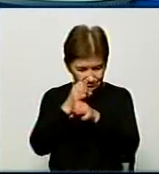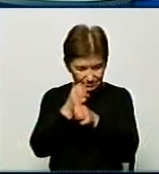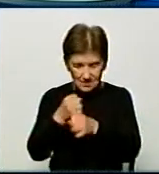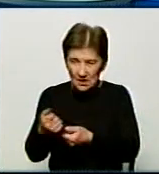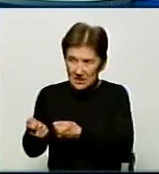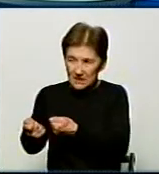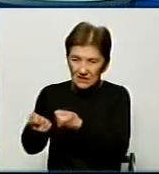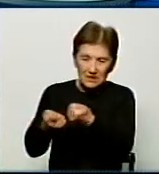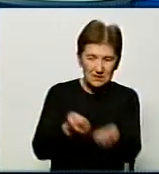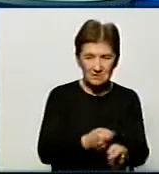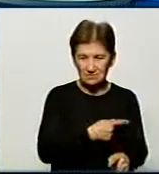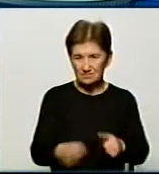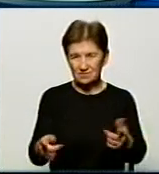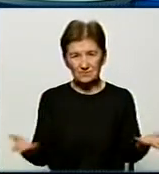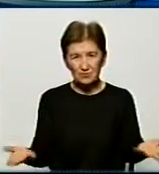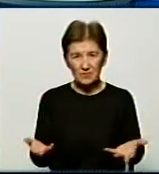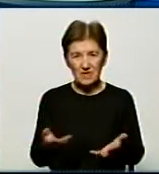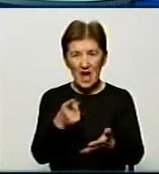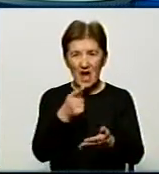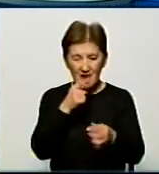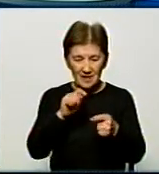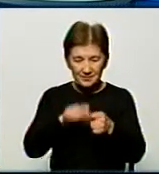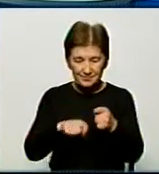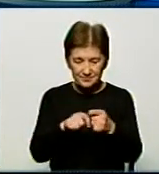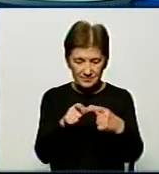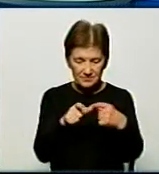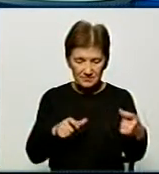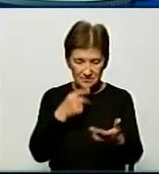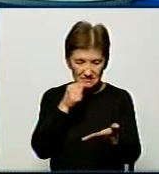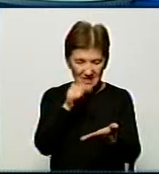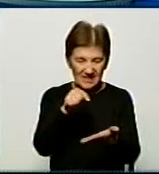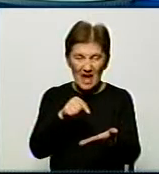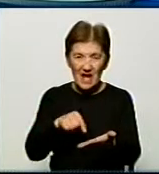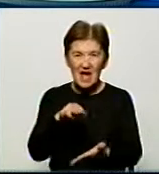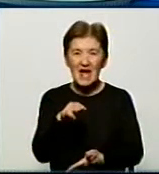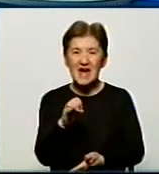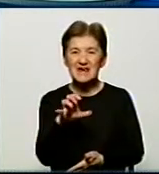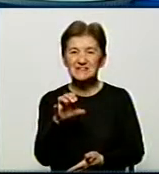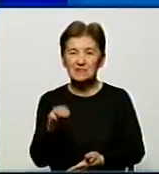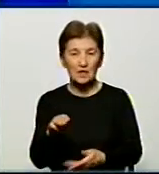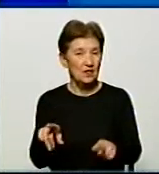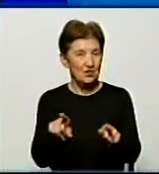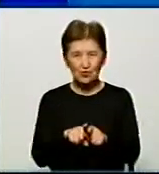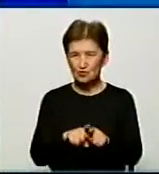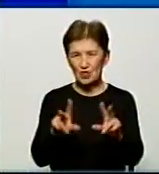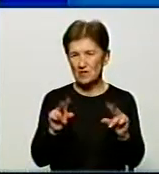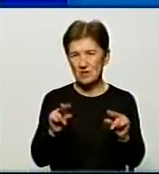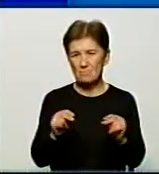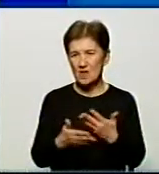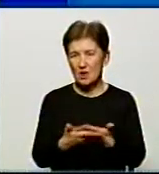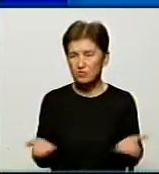там повинні бути експрес-тести. З експрес-тестами на вірус грипу теж не все благополучно.